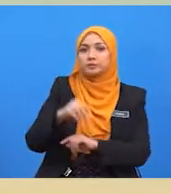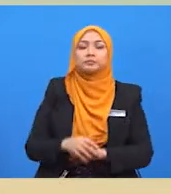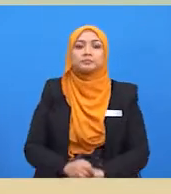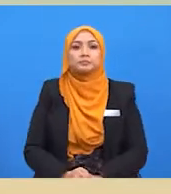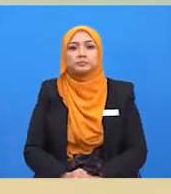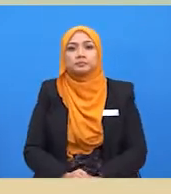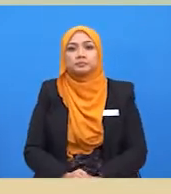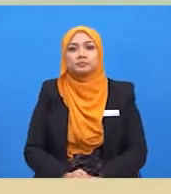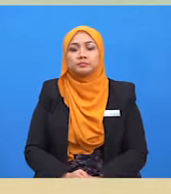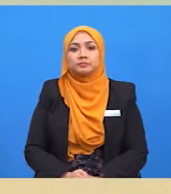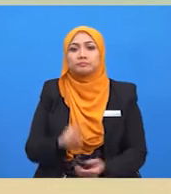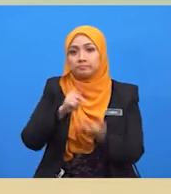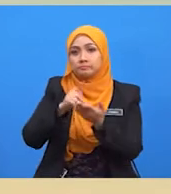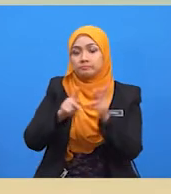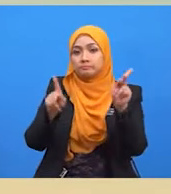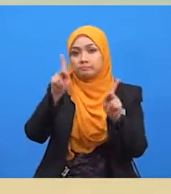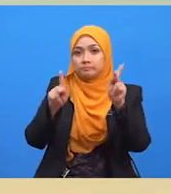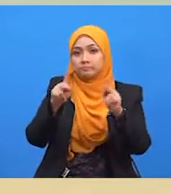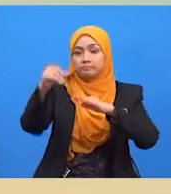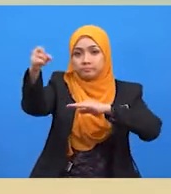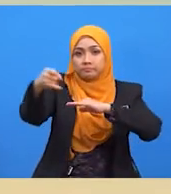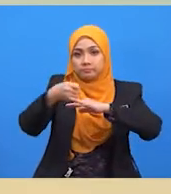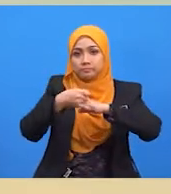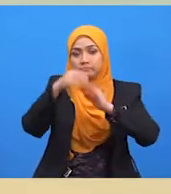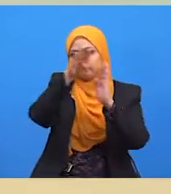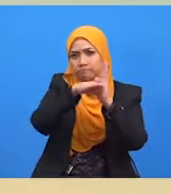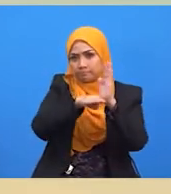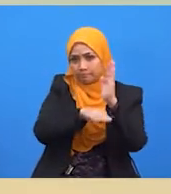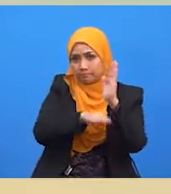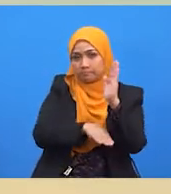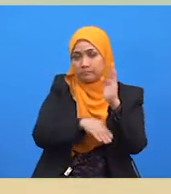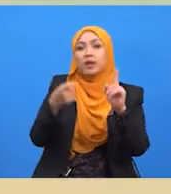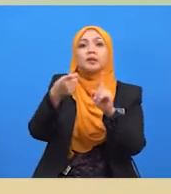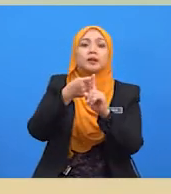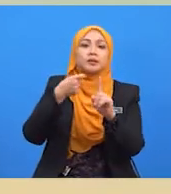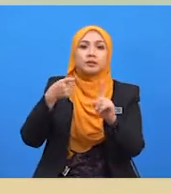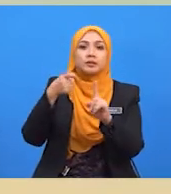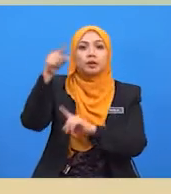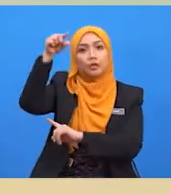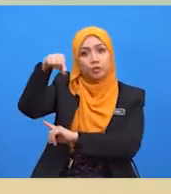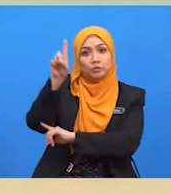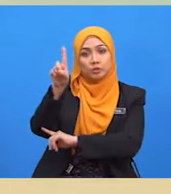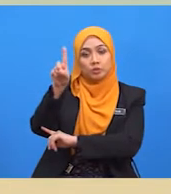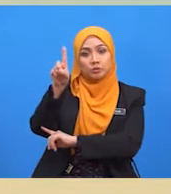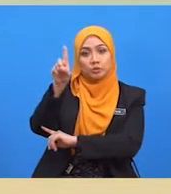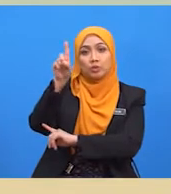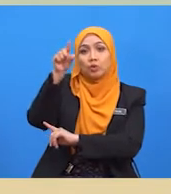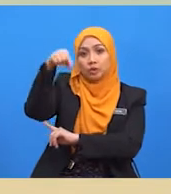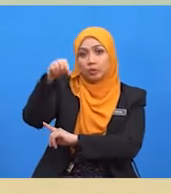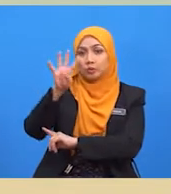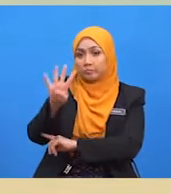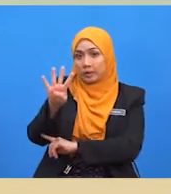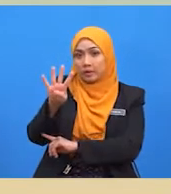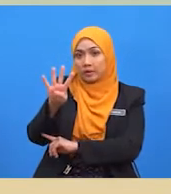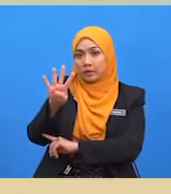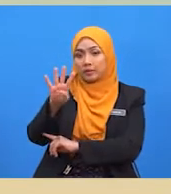Manakala kuantiti kereta import berkurangan dari Q1, Q4